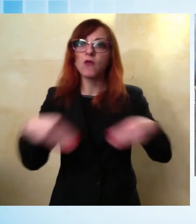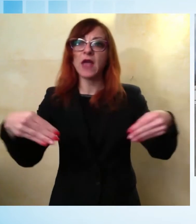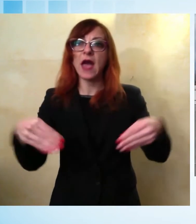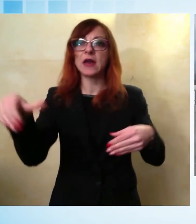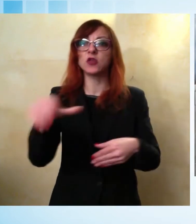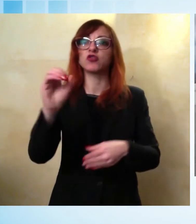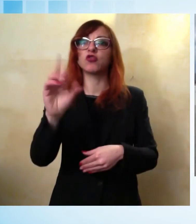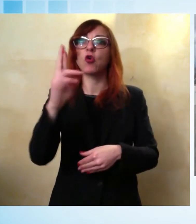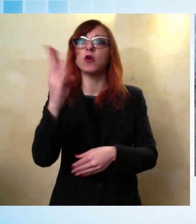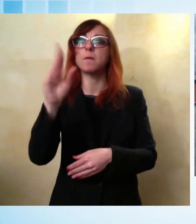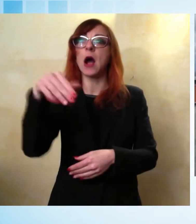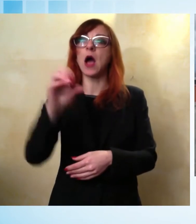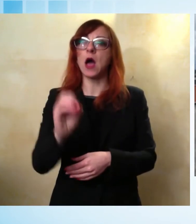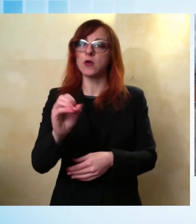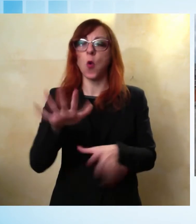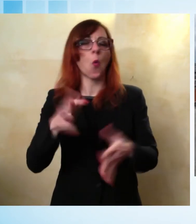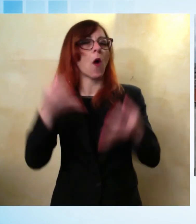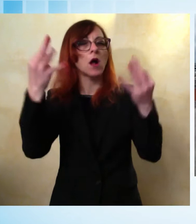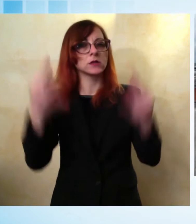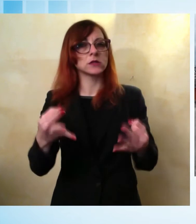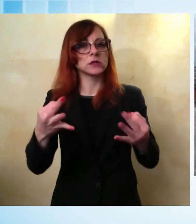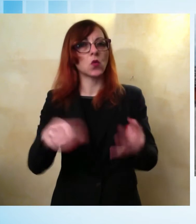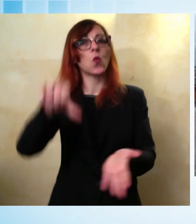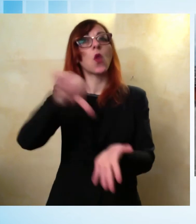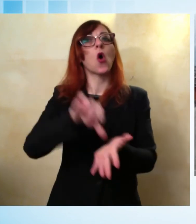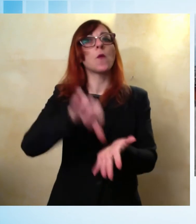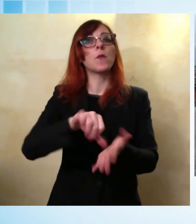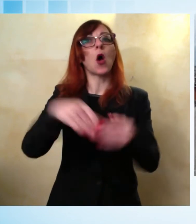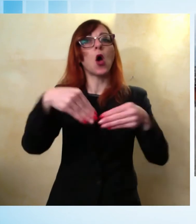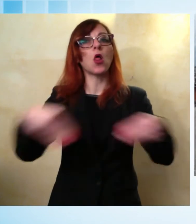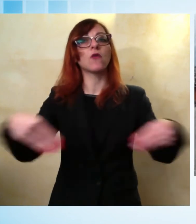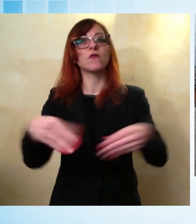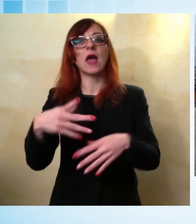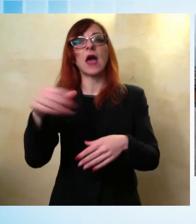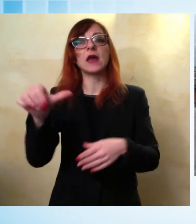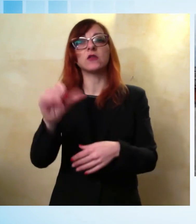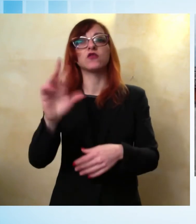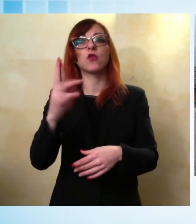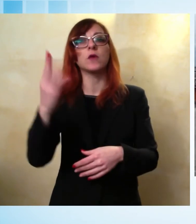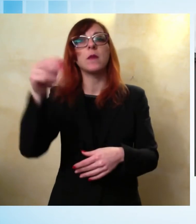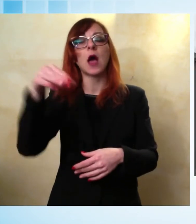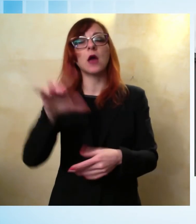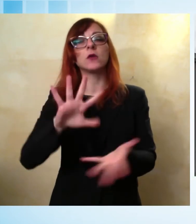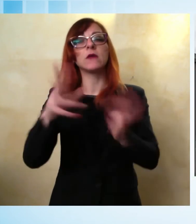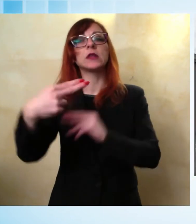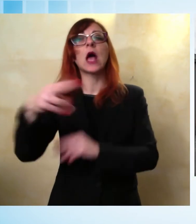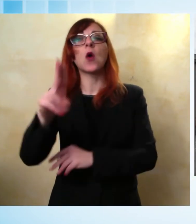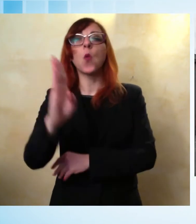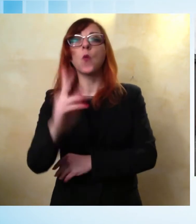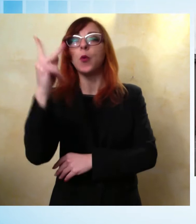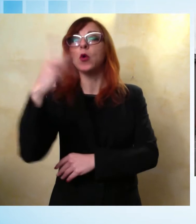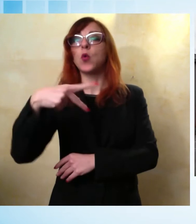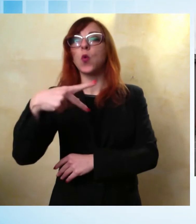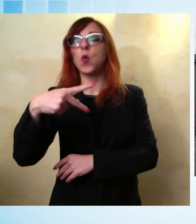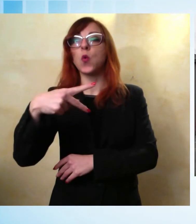Sarà con ogni probabilità il Polo Fiere di Sorbano, l'hub lucchese per le vaccinazioni anti-covid di massa. Il sopralluogo